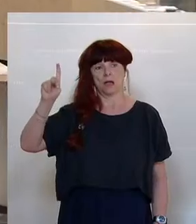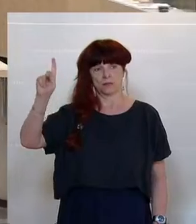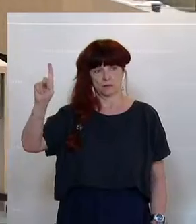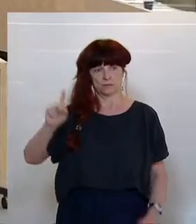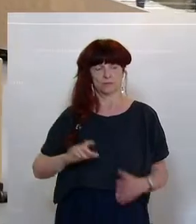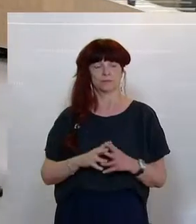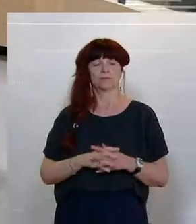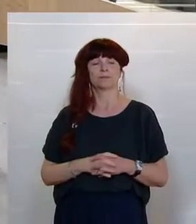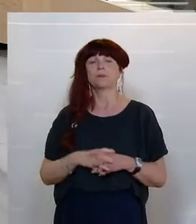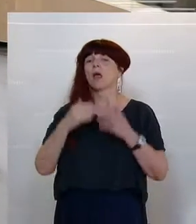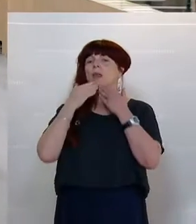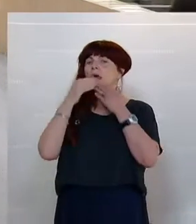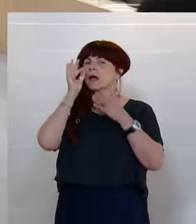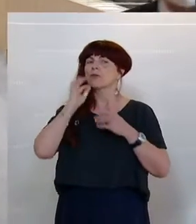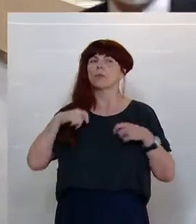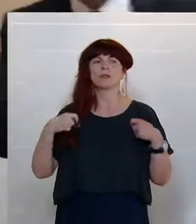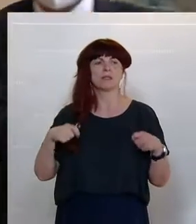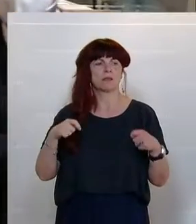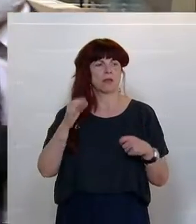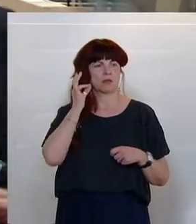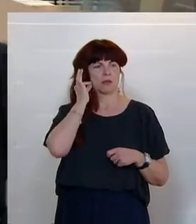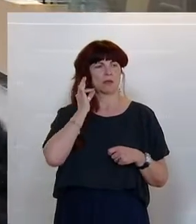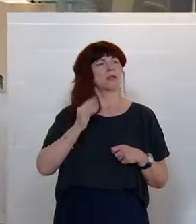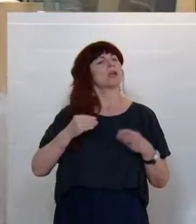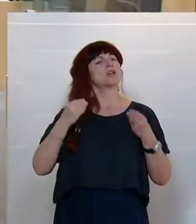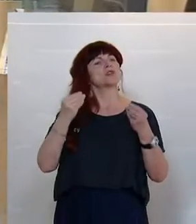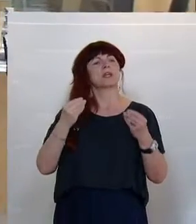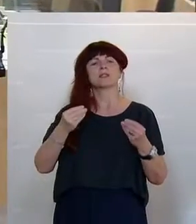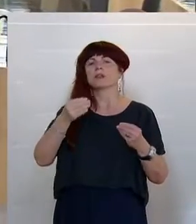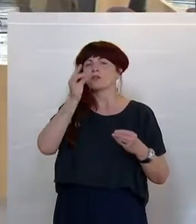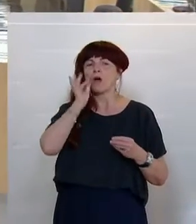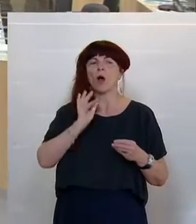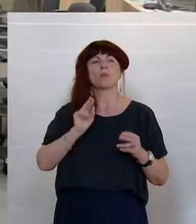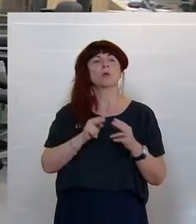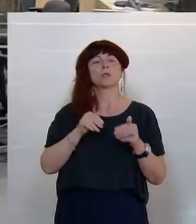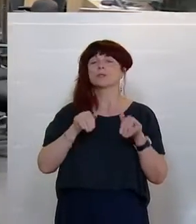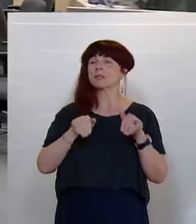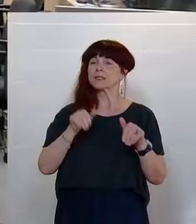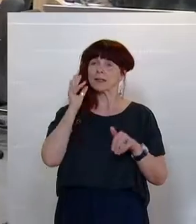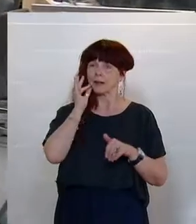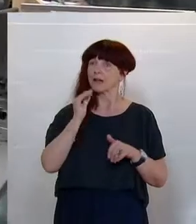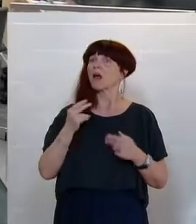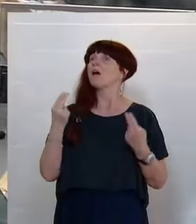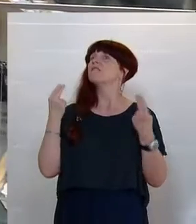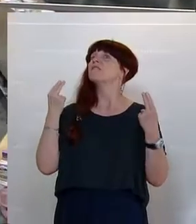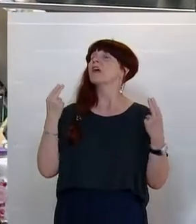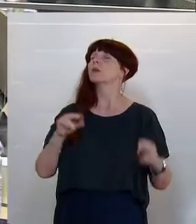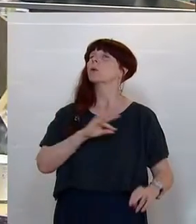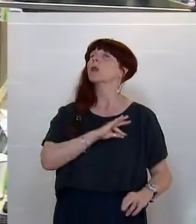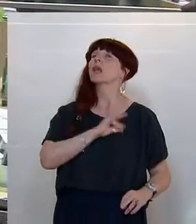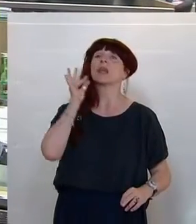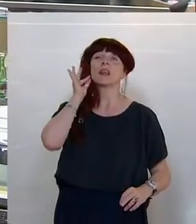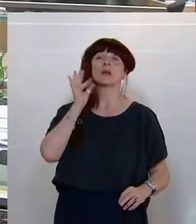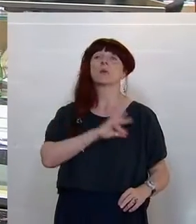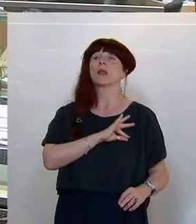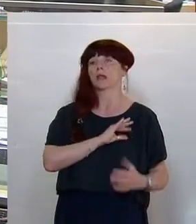Und der Familiensprecher Daneo schließt ab, Michael Bernhardt. Werte Kolleginnen und Kollegen, es ist ja nicht